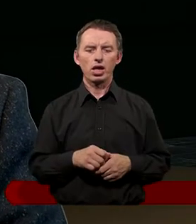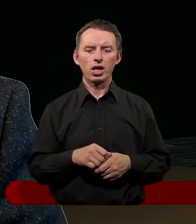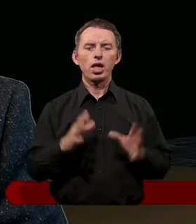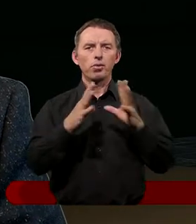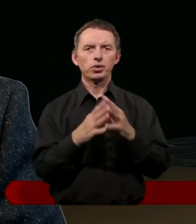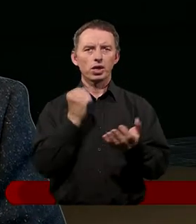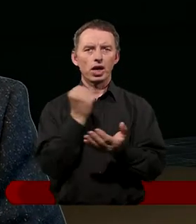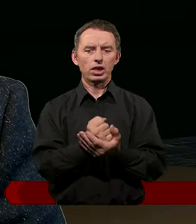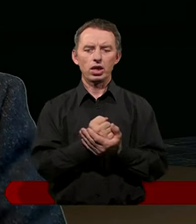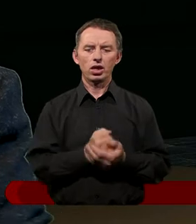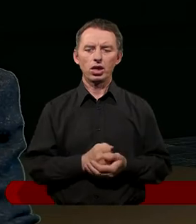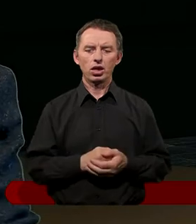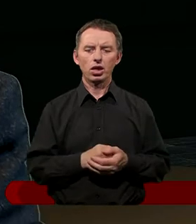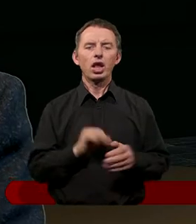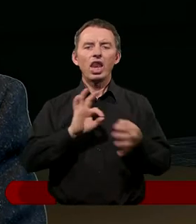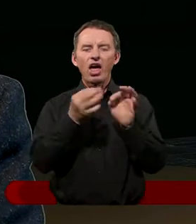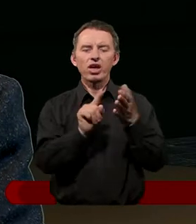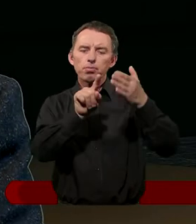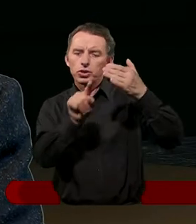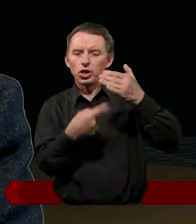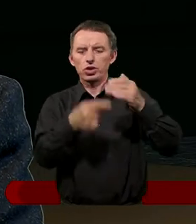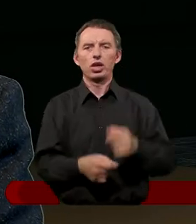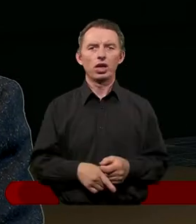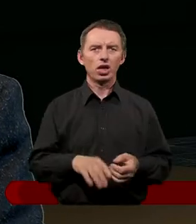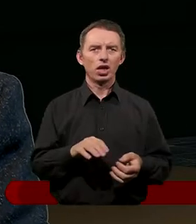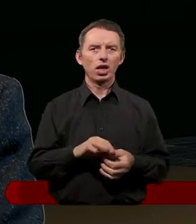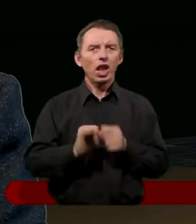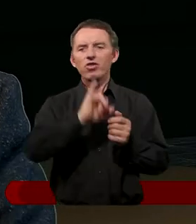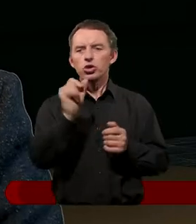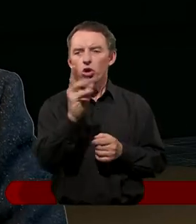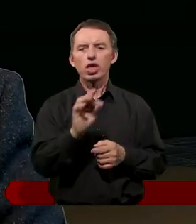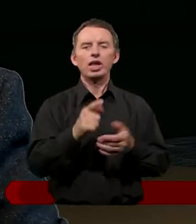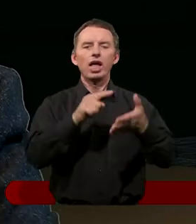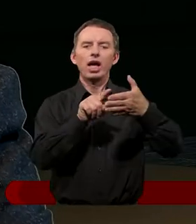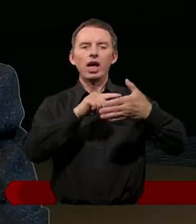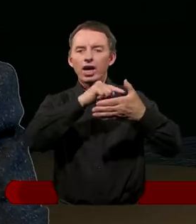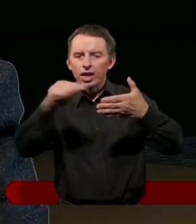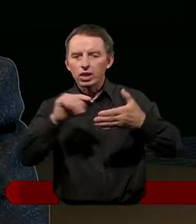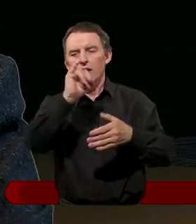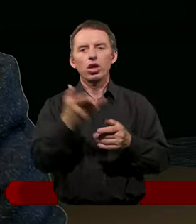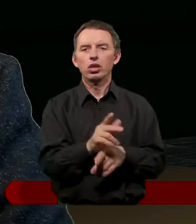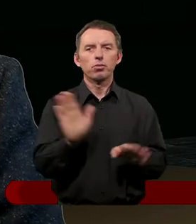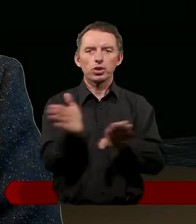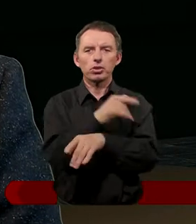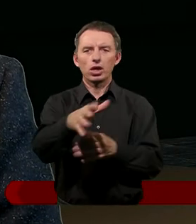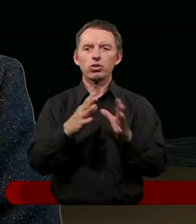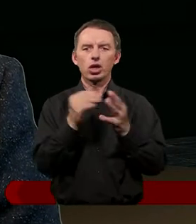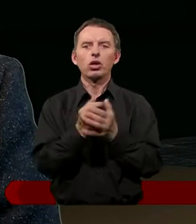przykazaniach. Nawet przecinek, ani jota, ani kreska, prawda? To jest